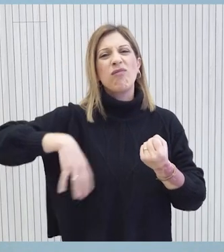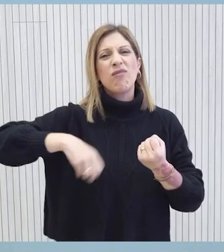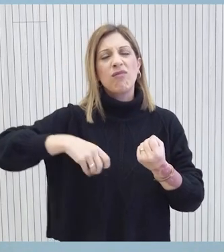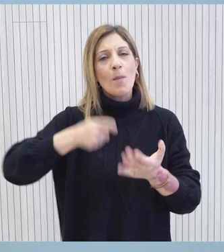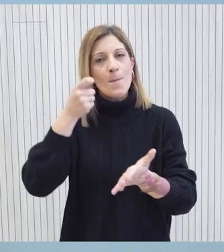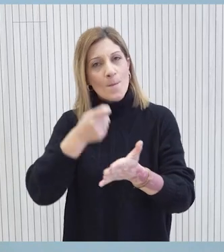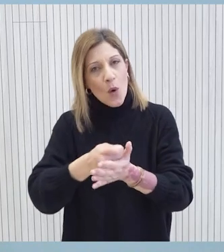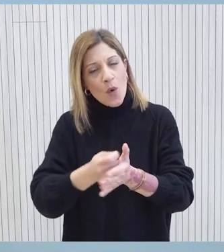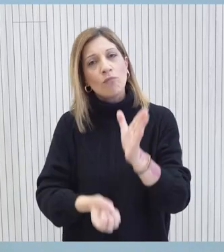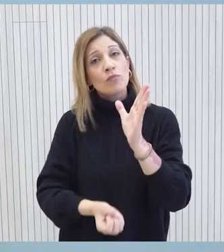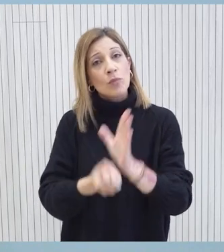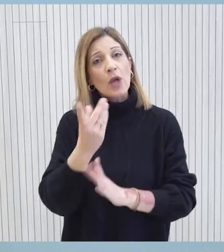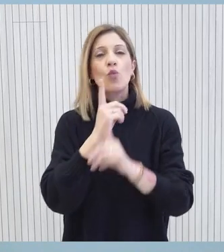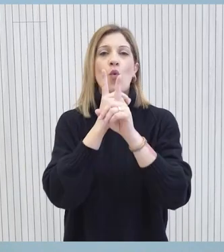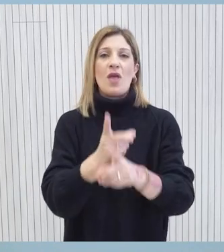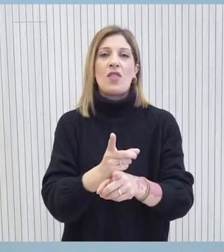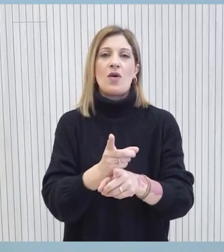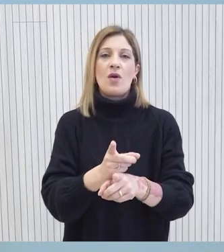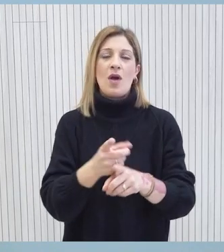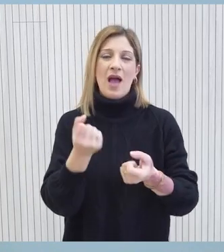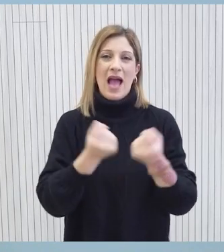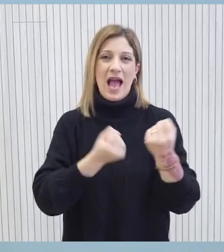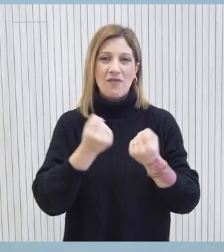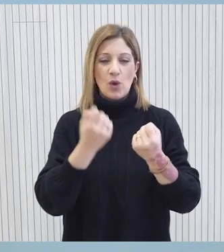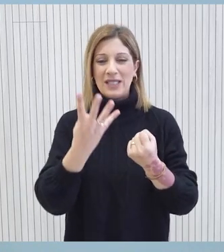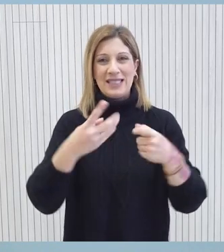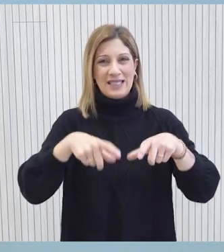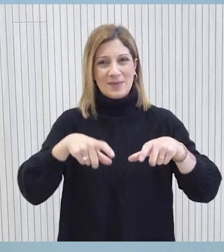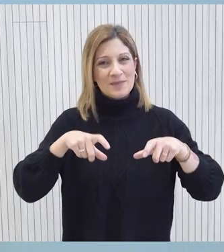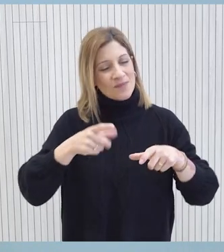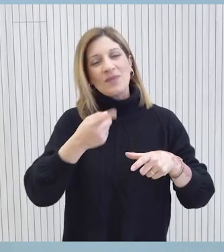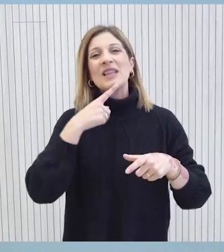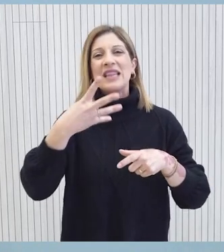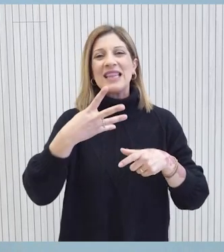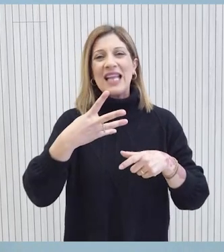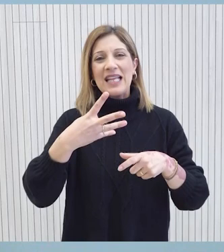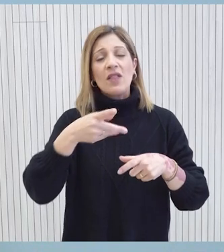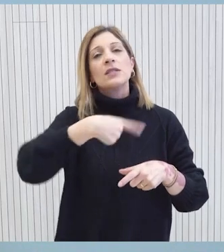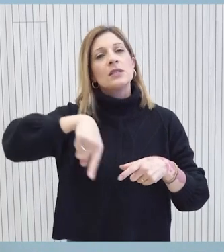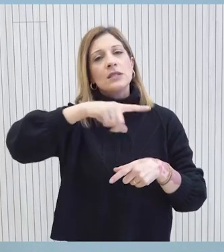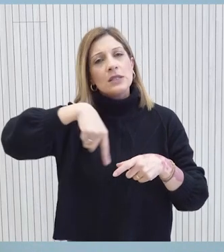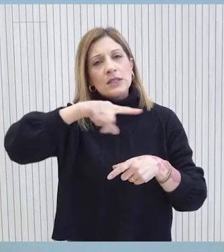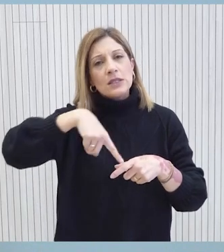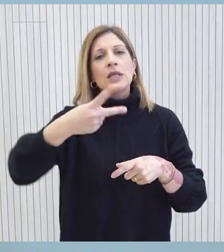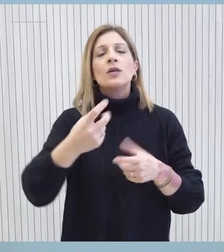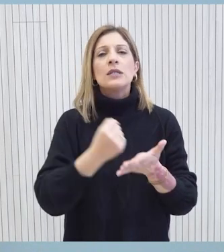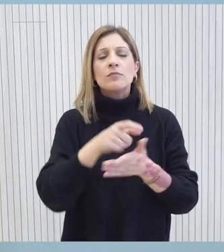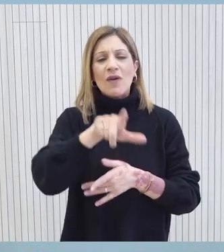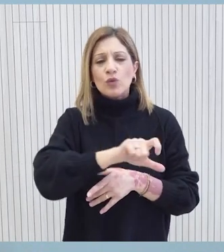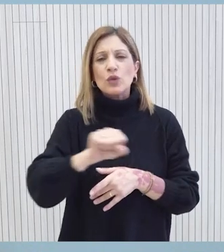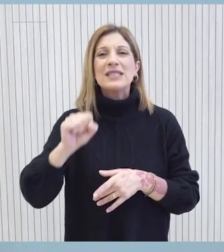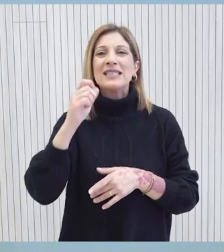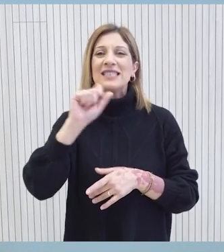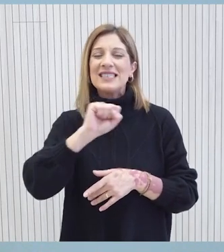καινούριου χαμηλών εκπομπών, κατηγορίας σαλούν, όσο και για χορηγία για αγορά καινούριου οχήματος μηδενικών εκπομπών, κατηγορίας σαλούν.